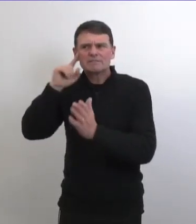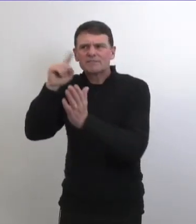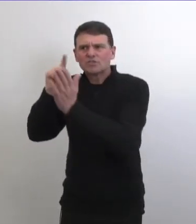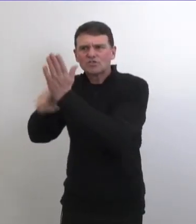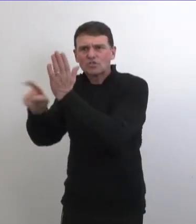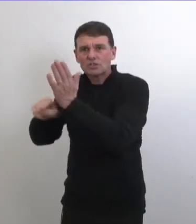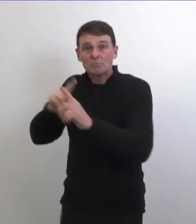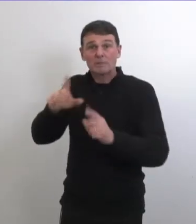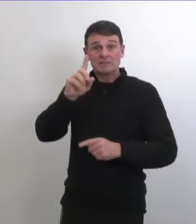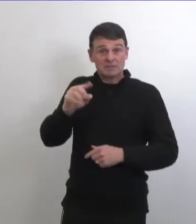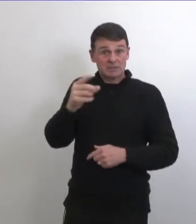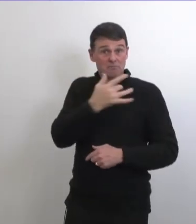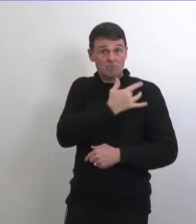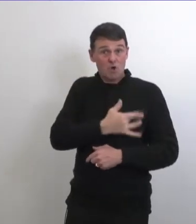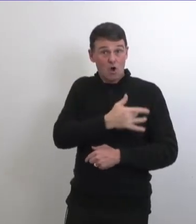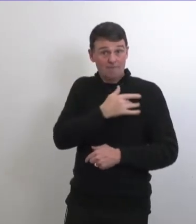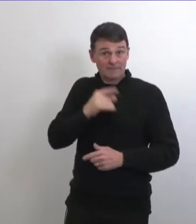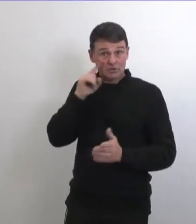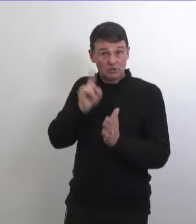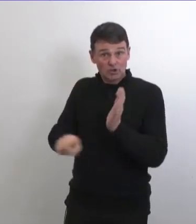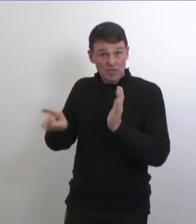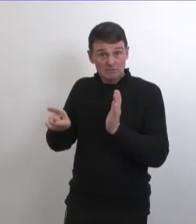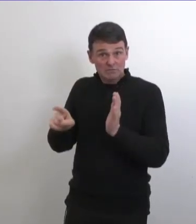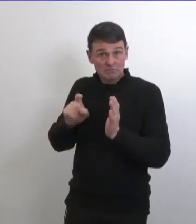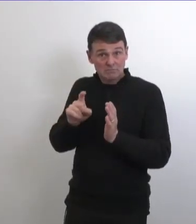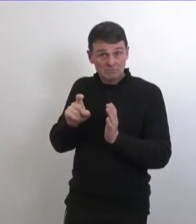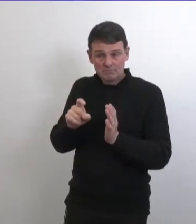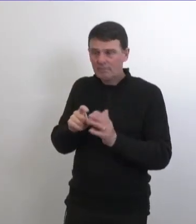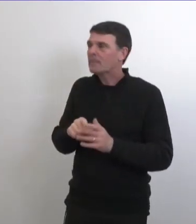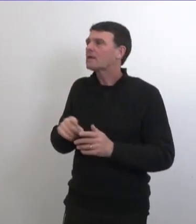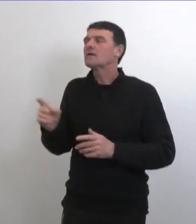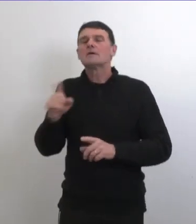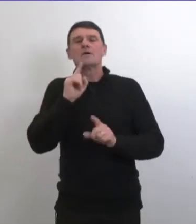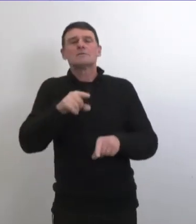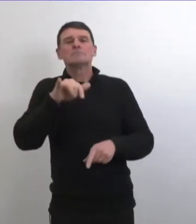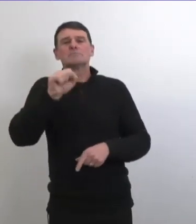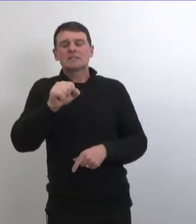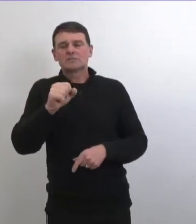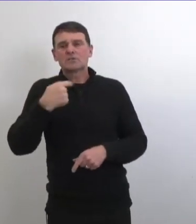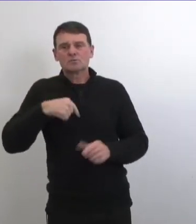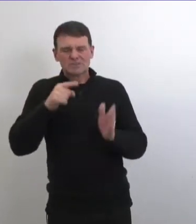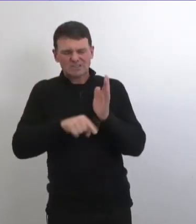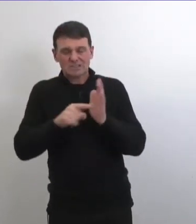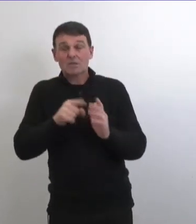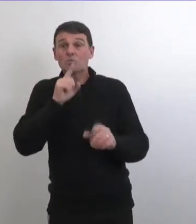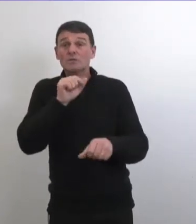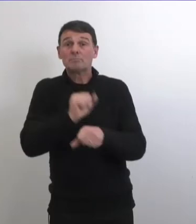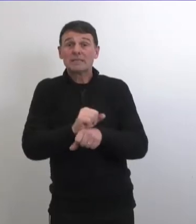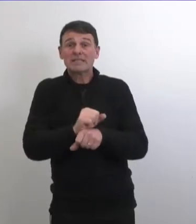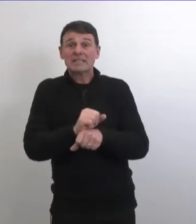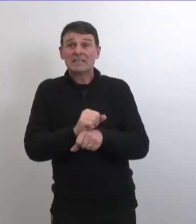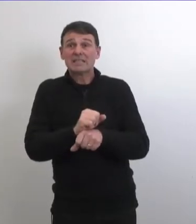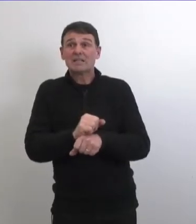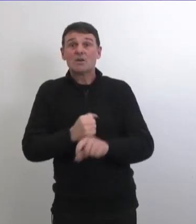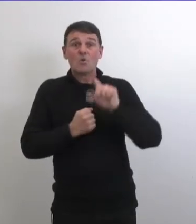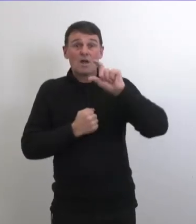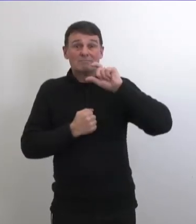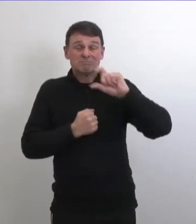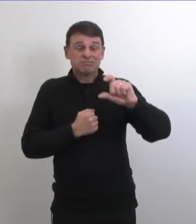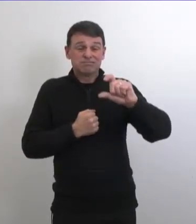est ce que la province est aussi en train d'examiner ça alors effectivement c'est quelque chose qui a été étudié